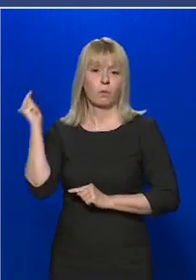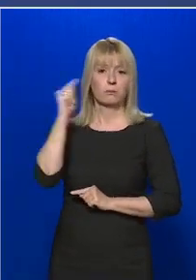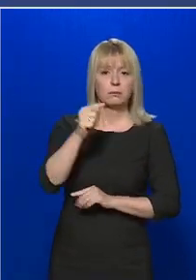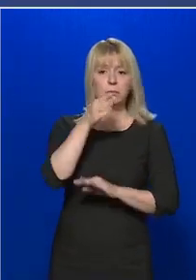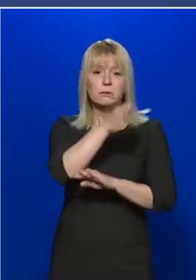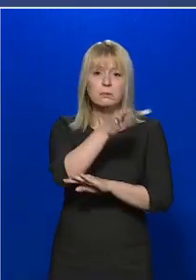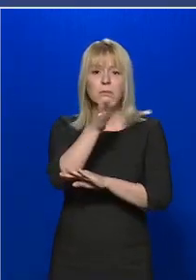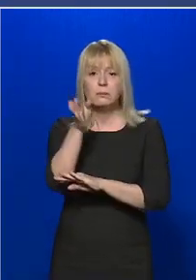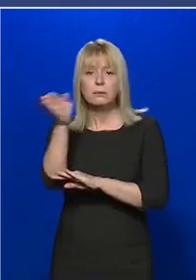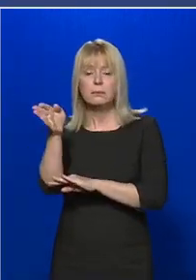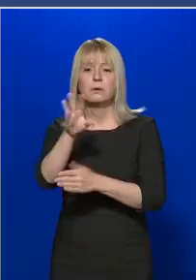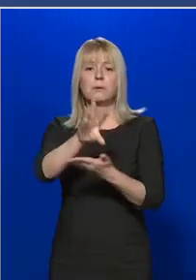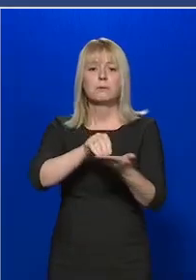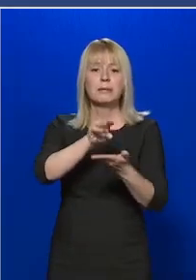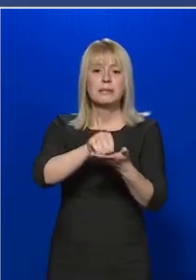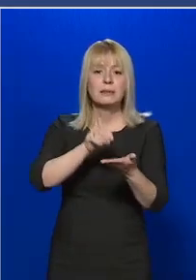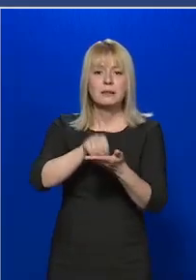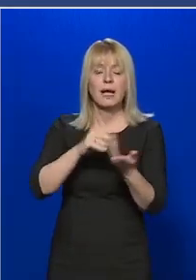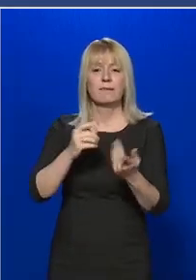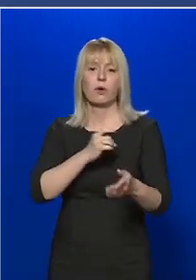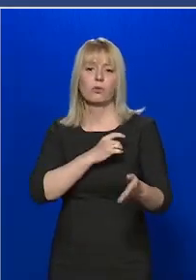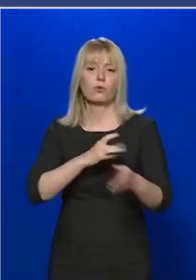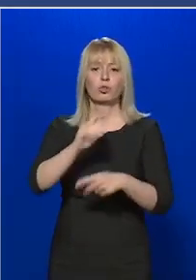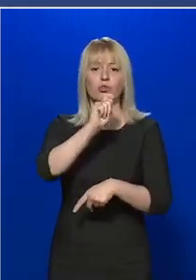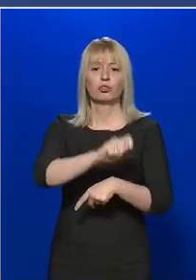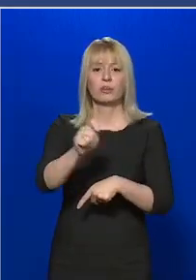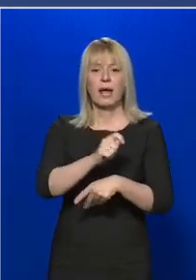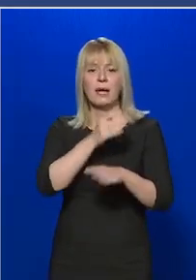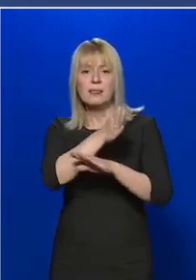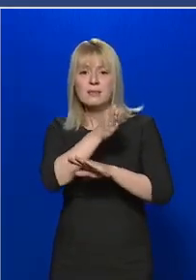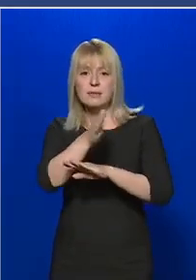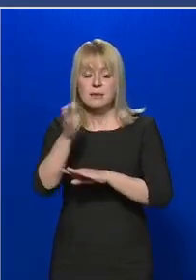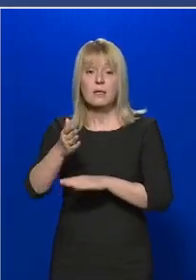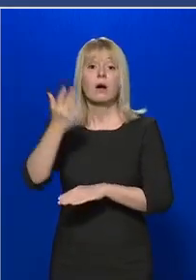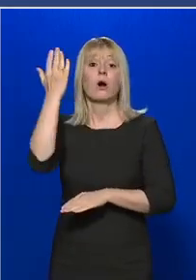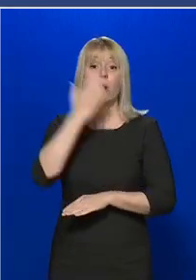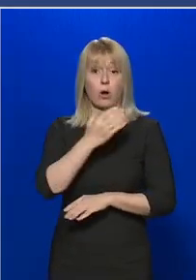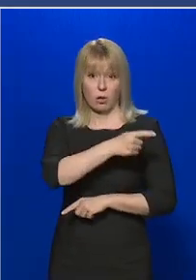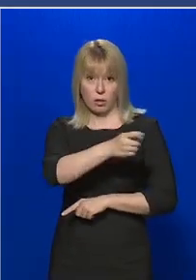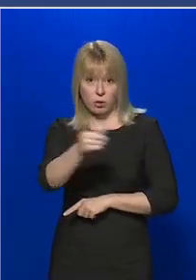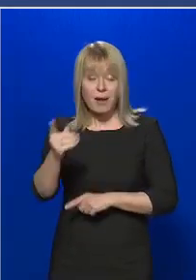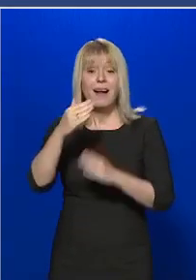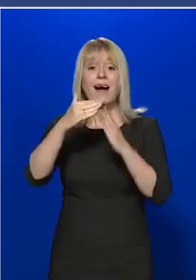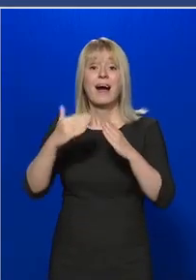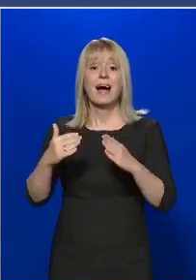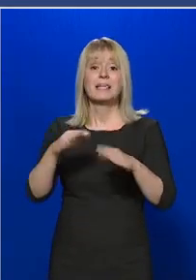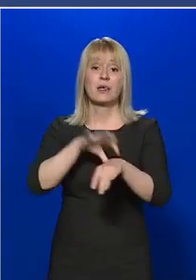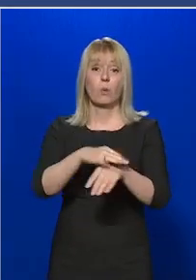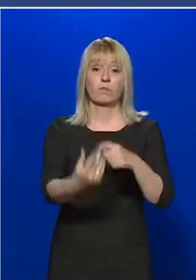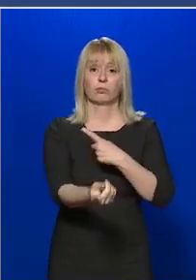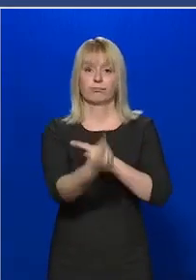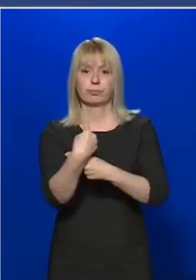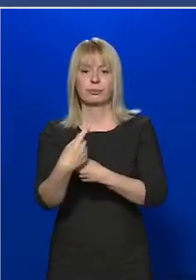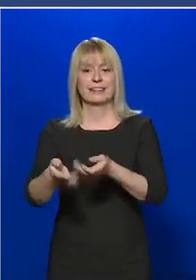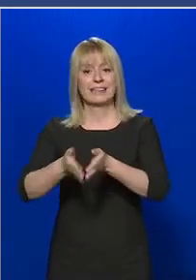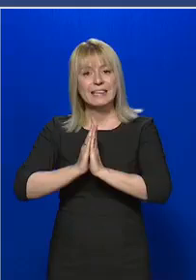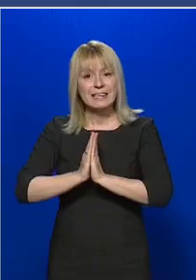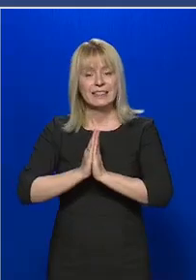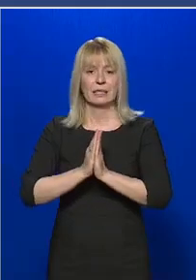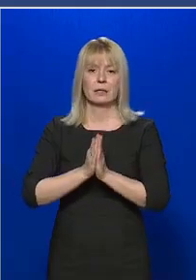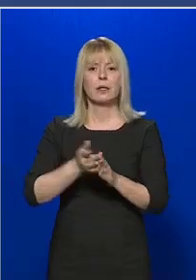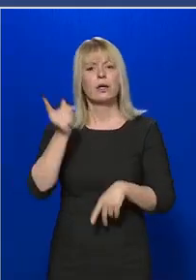mintát venni, illetve gyors tesztet végezni, hogyha azt a házi orvos kéri, tehát